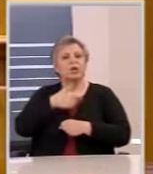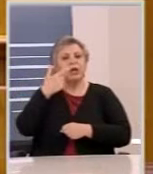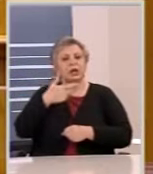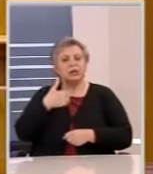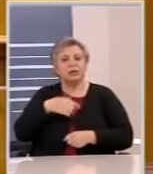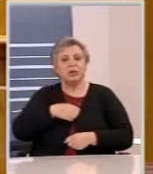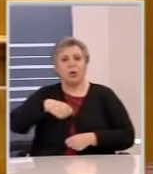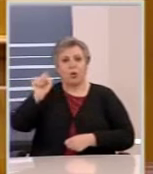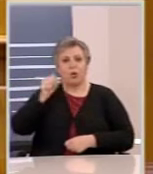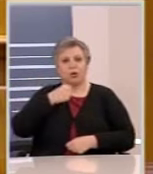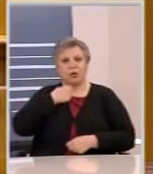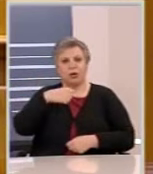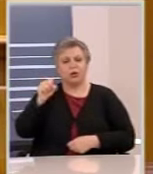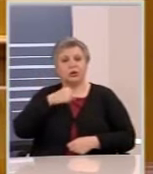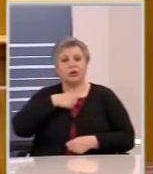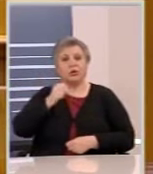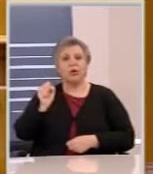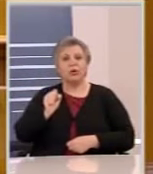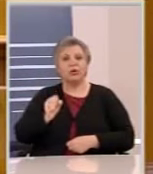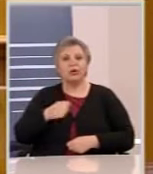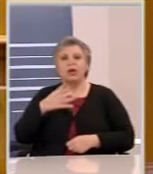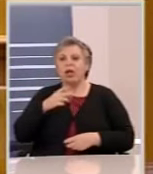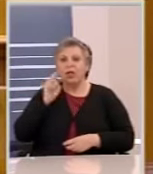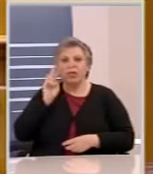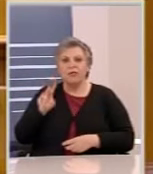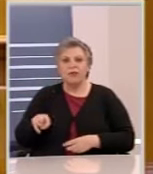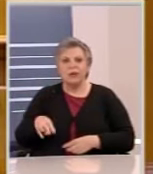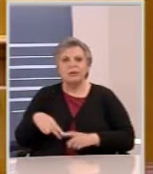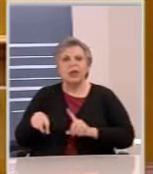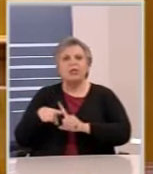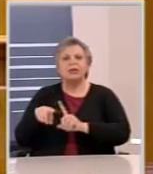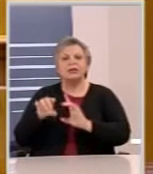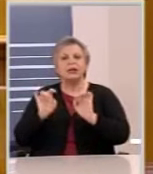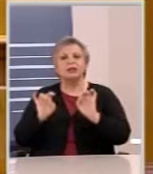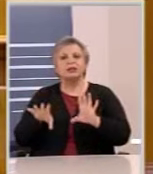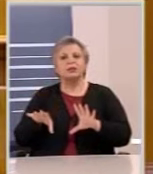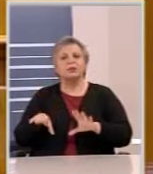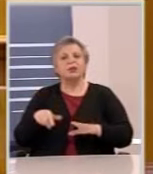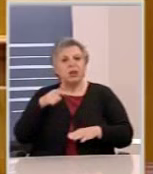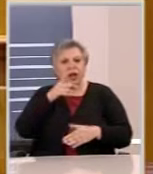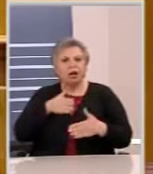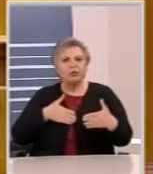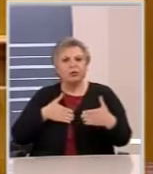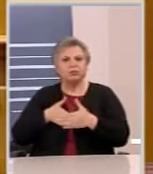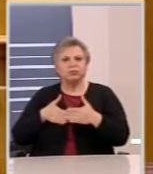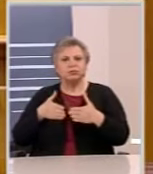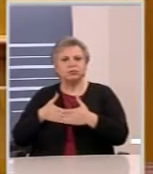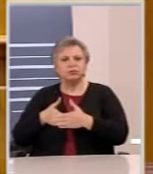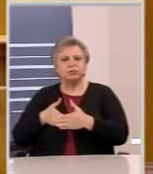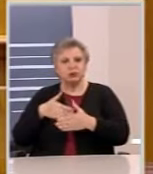που γίνονται σε αυτόν τον τόπο είναι αδιέξοδο και καταστροφικό. Και έρχομαι τώρα